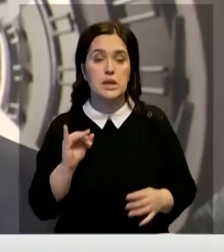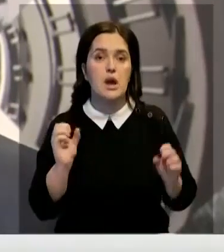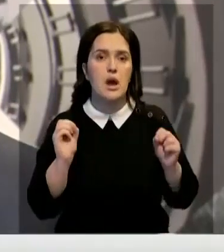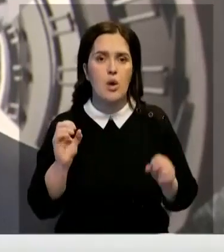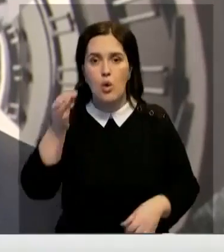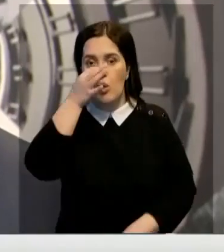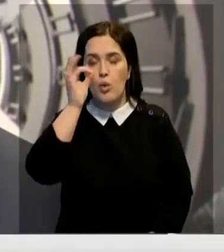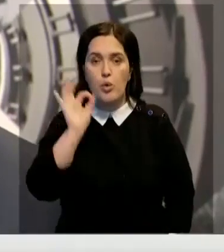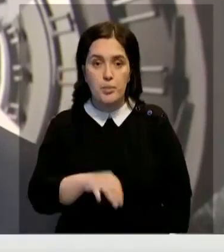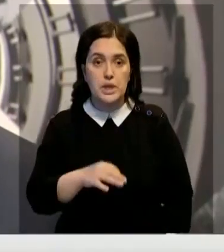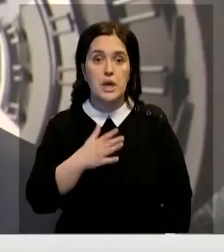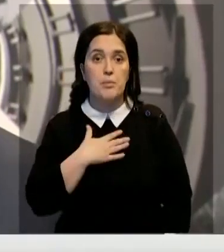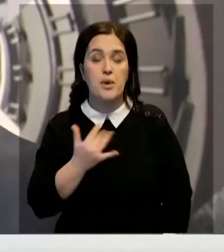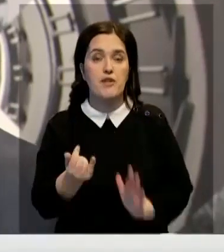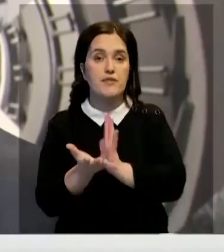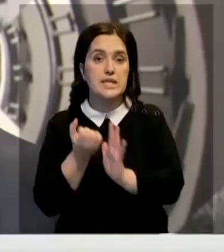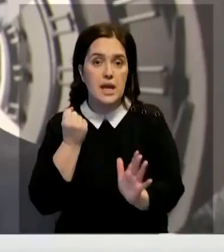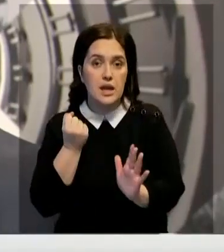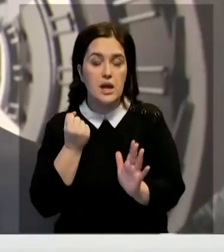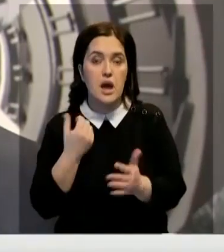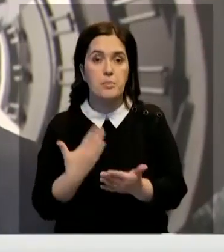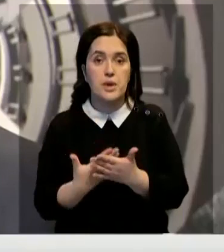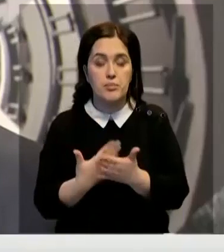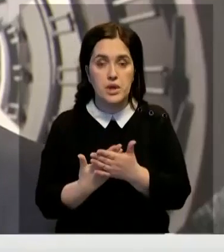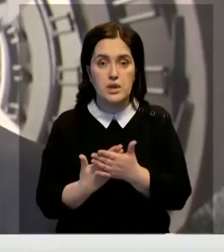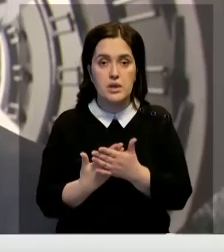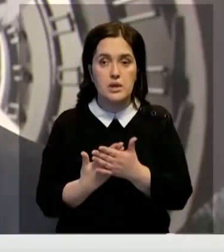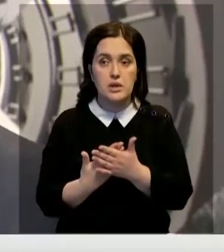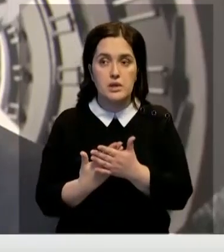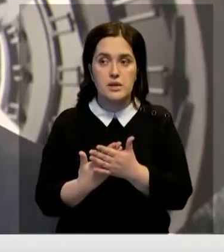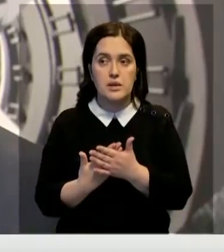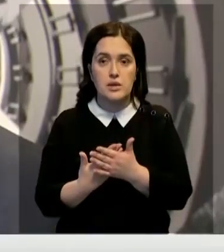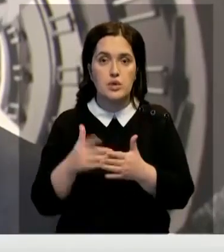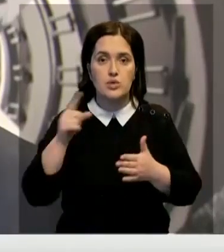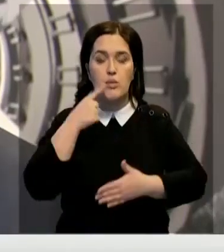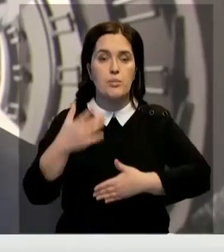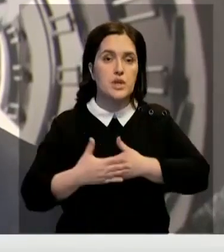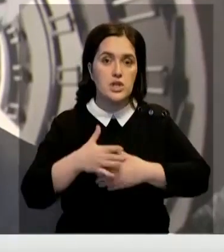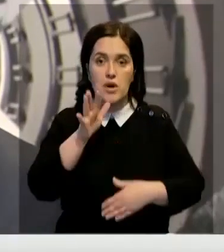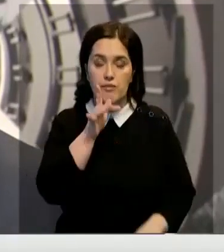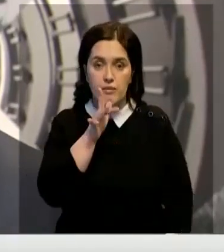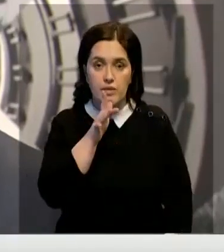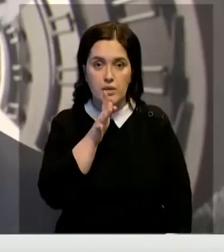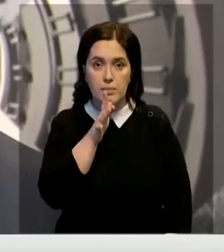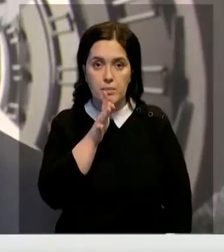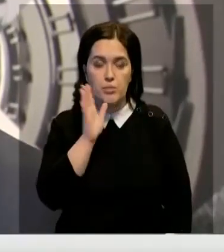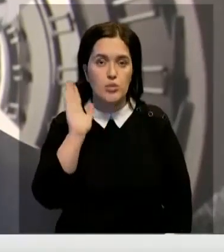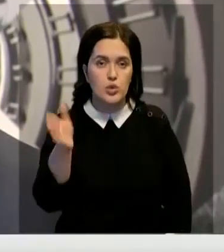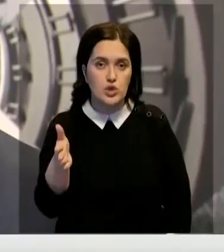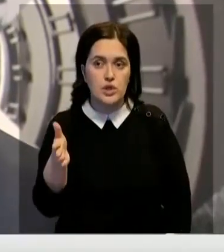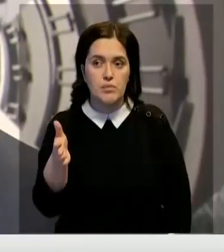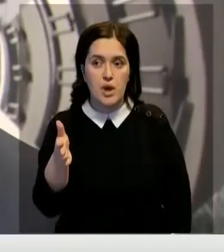опыт мы сейчас взяли как пример его, чтобы в ближайшее время, в ближайшее будущее